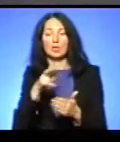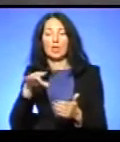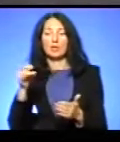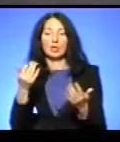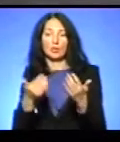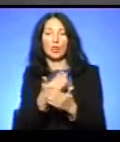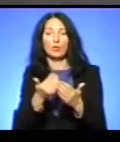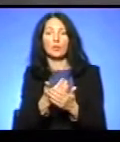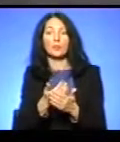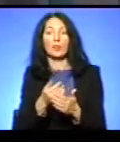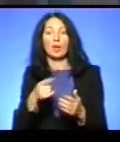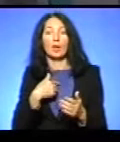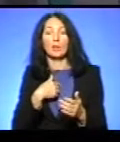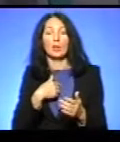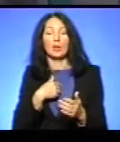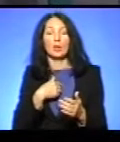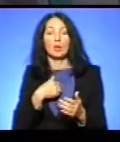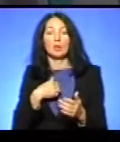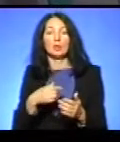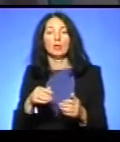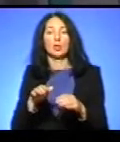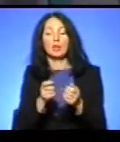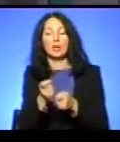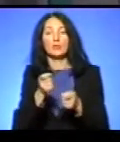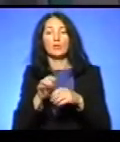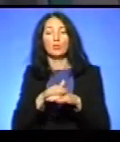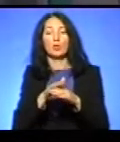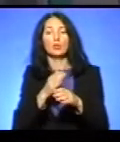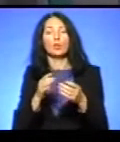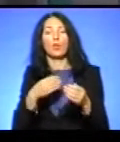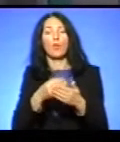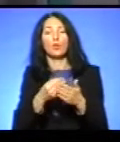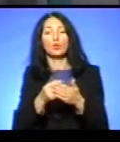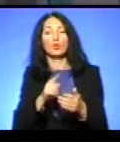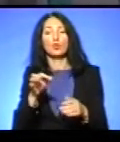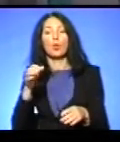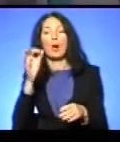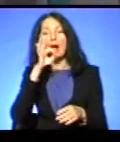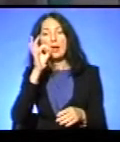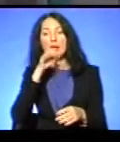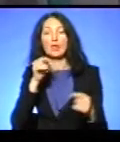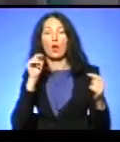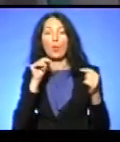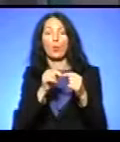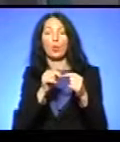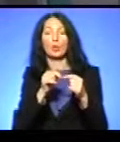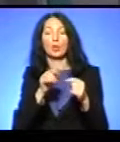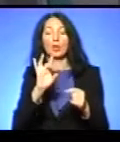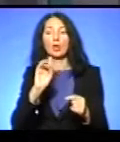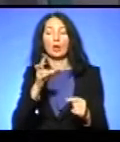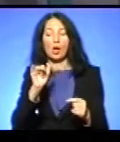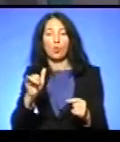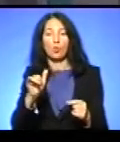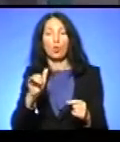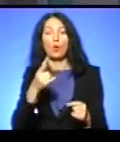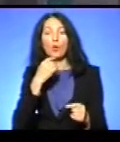організатори, керівництво Болгодівного фонду, що ліки проти раку крові носять самі люди все в